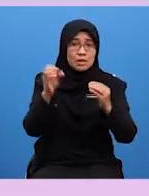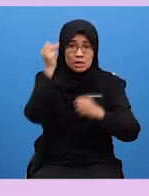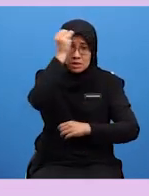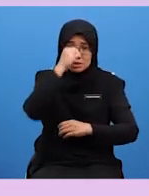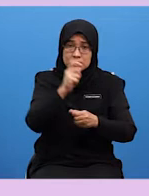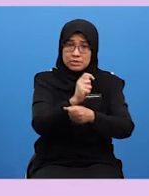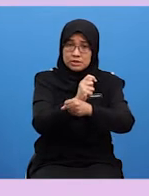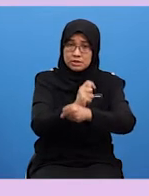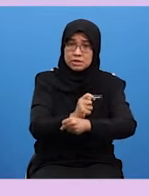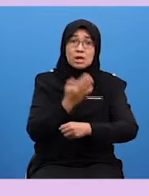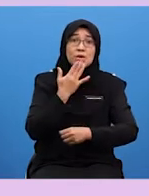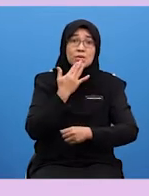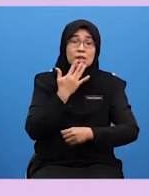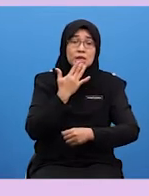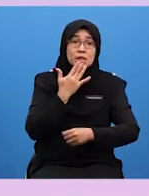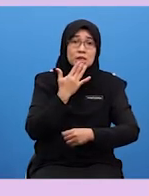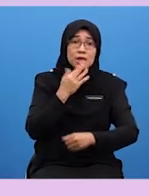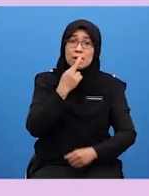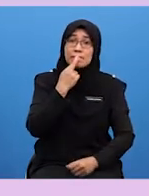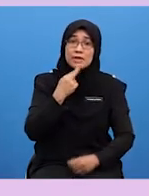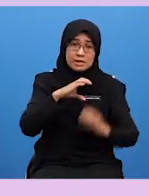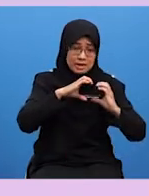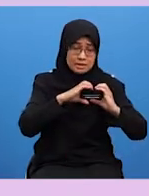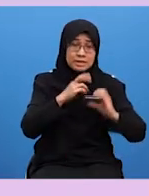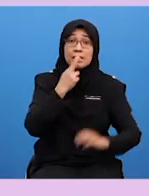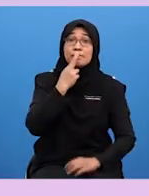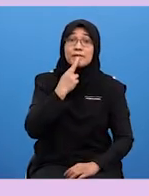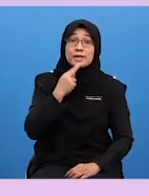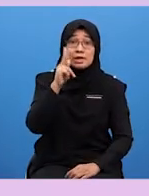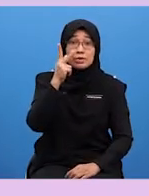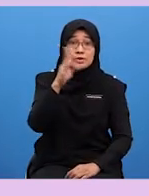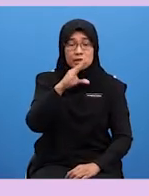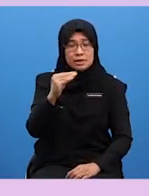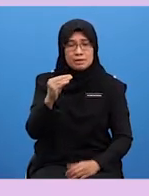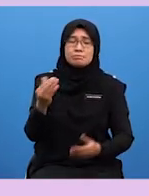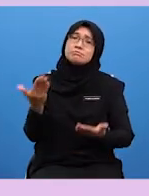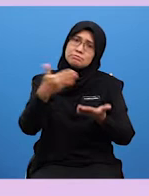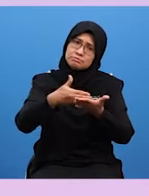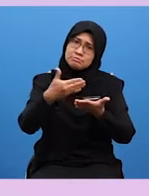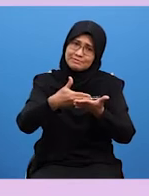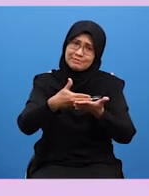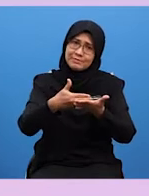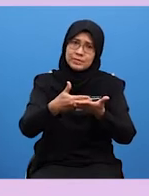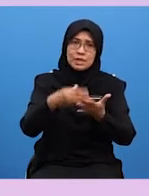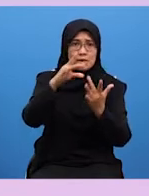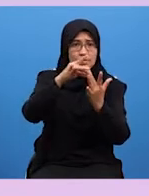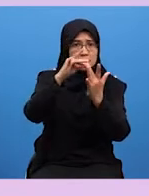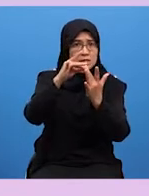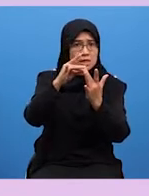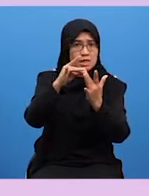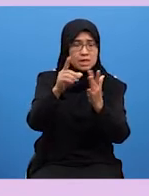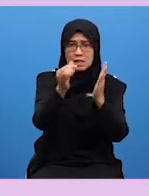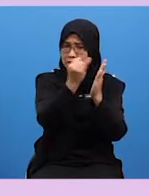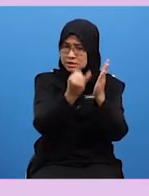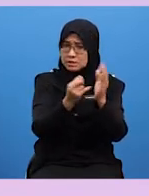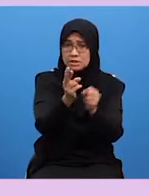seperti pilihan warna merah hati, merah, kuning dan sebagainya Pemilihan seni reka